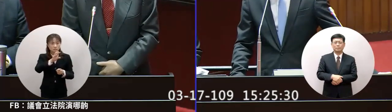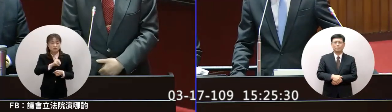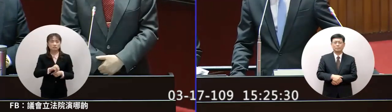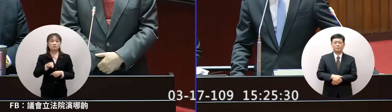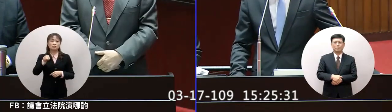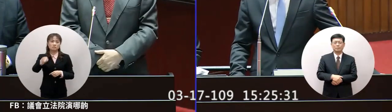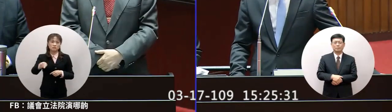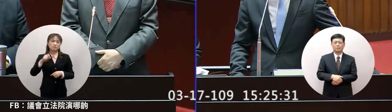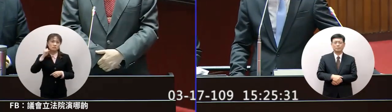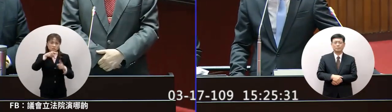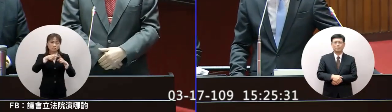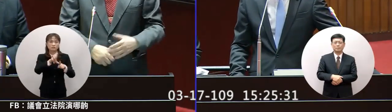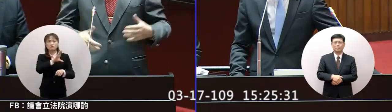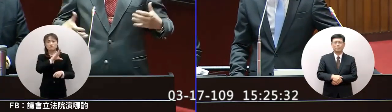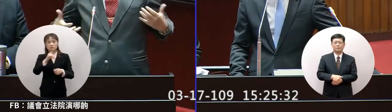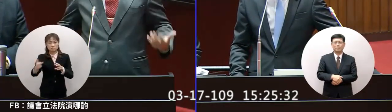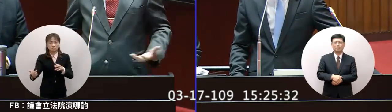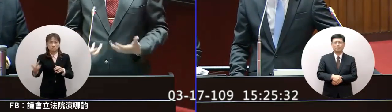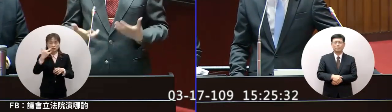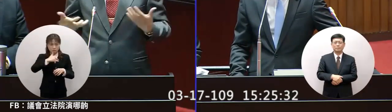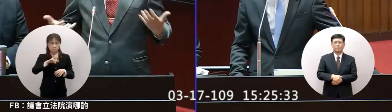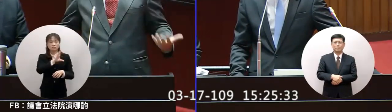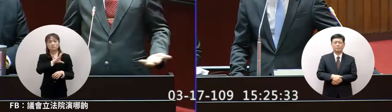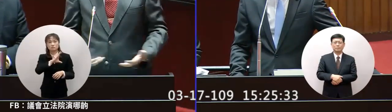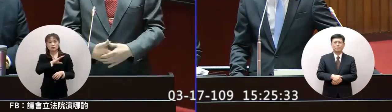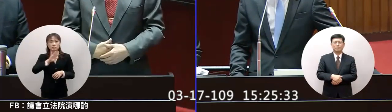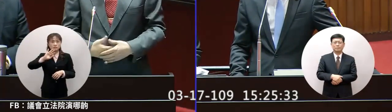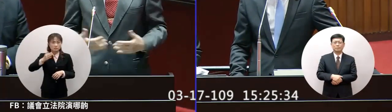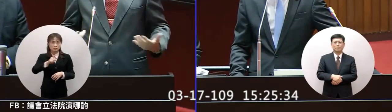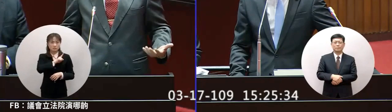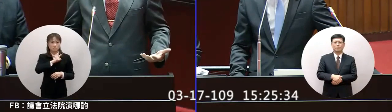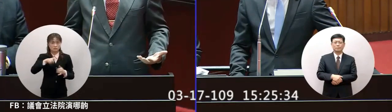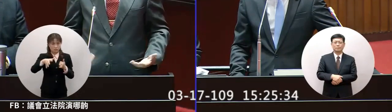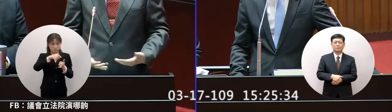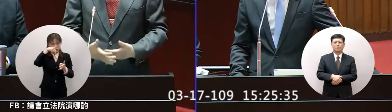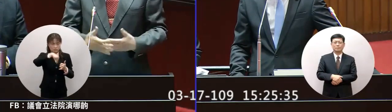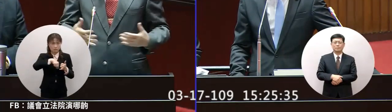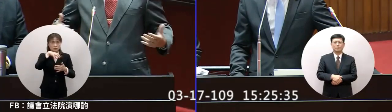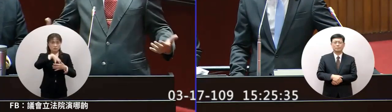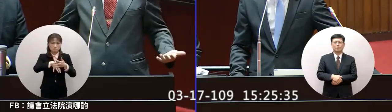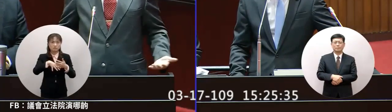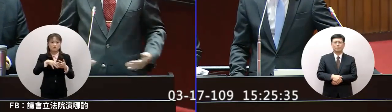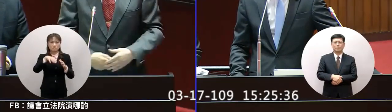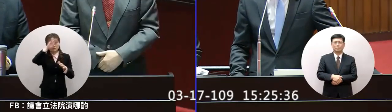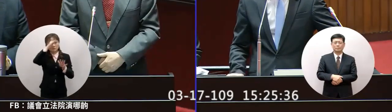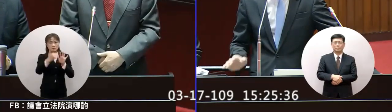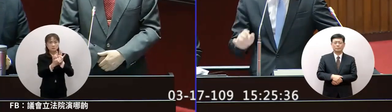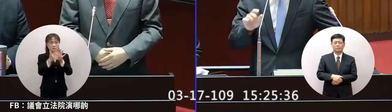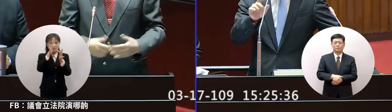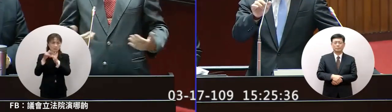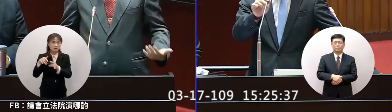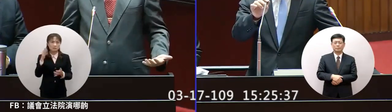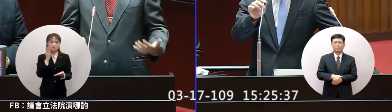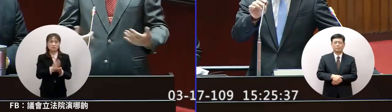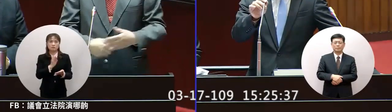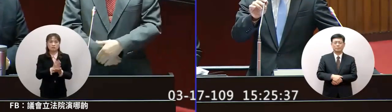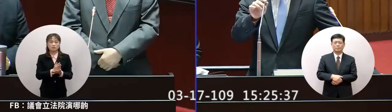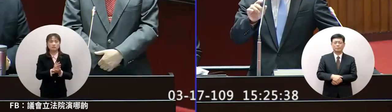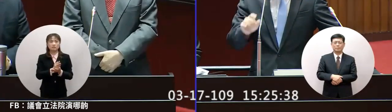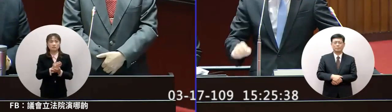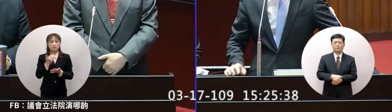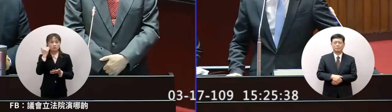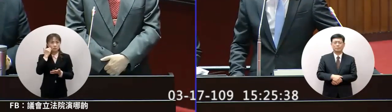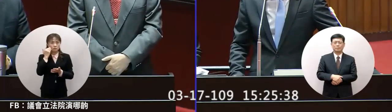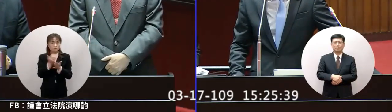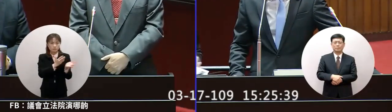意他是我們國人願意把它接回來可是國內本身在防疫的工作不能有破口這些都要做好準備我們才有可能有